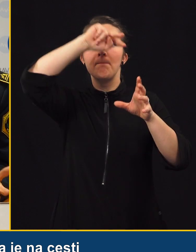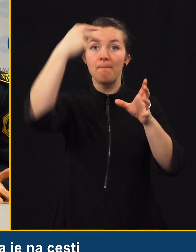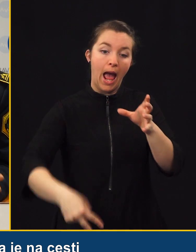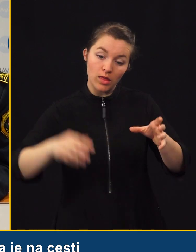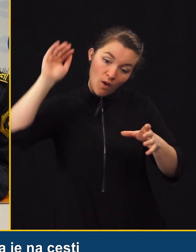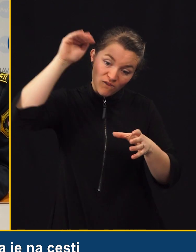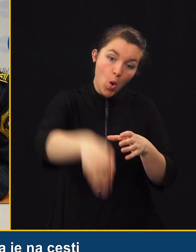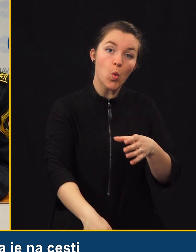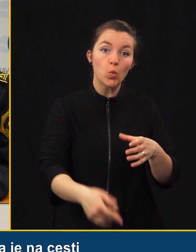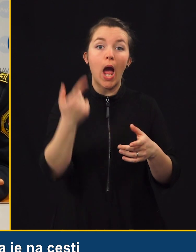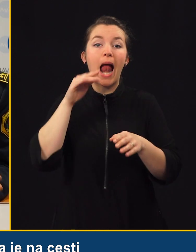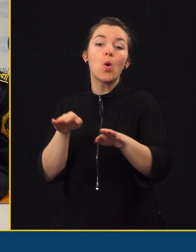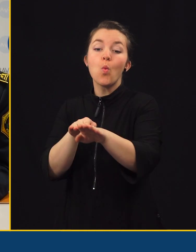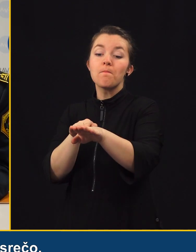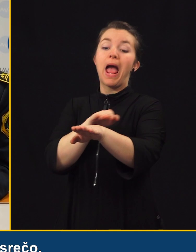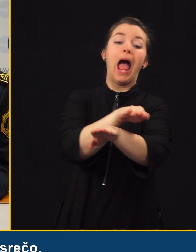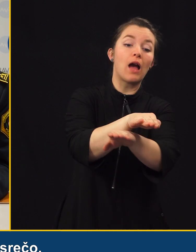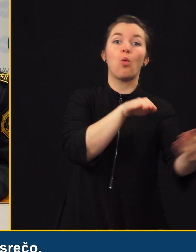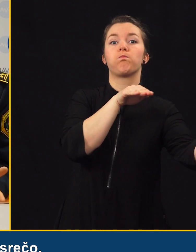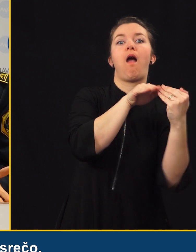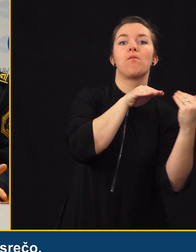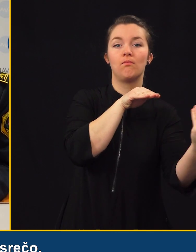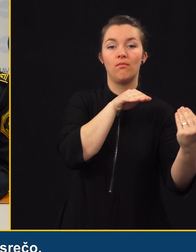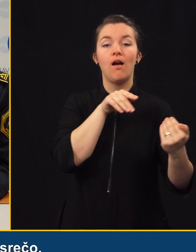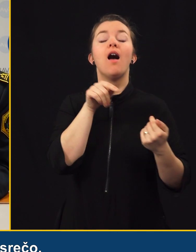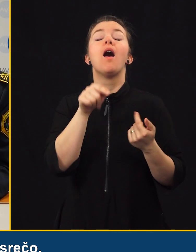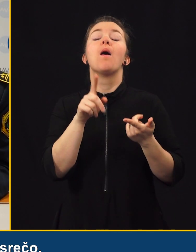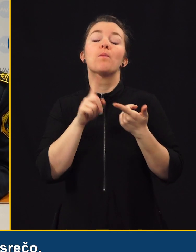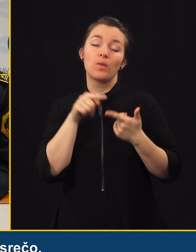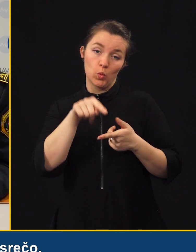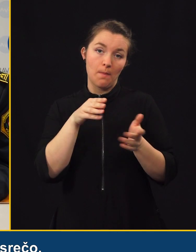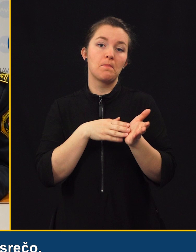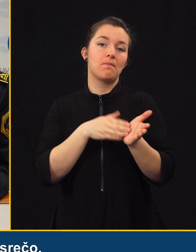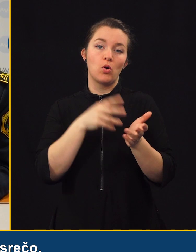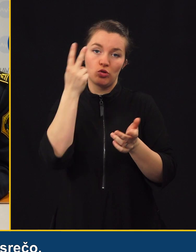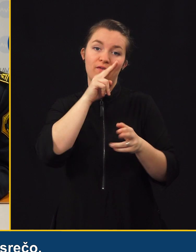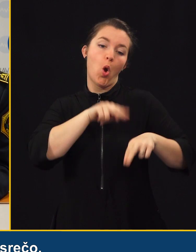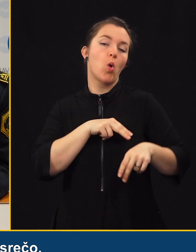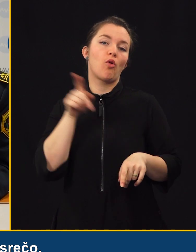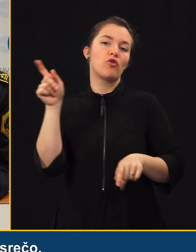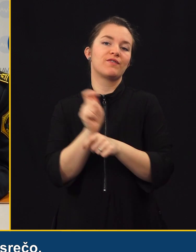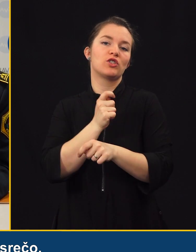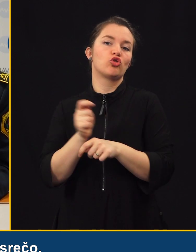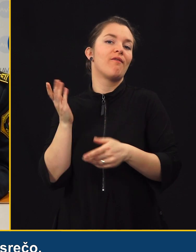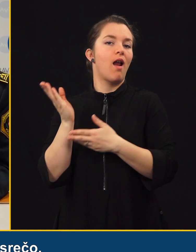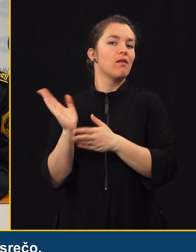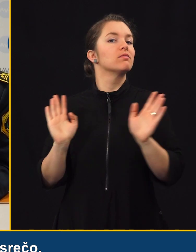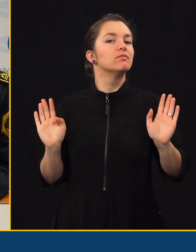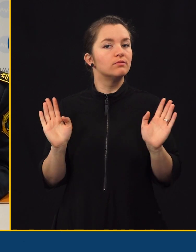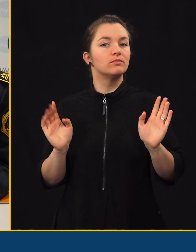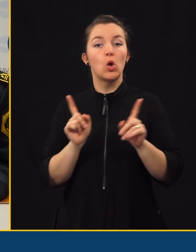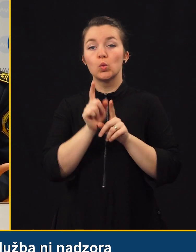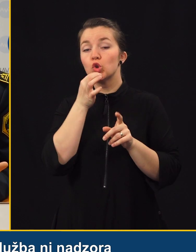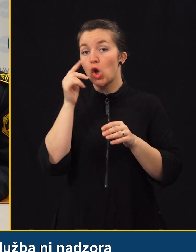lukno ali se omakne zaradi nje pa povzroči prometno nesrečo, v takem primeru sveda odgovornost na strani zdržavca.